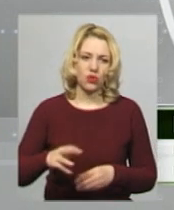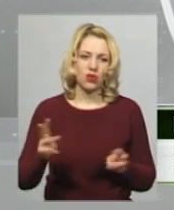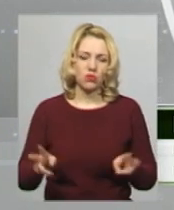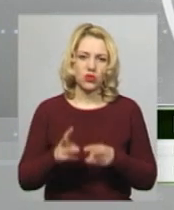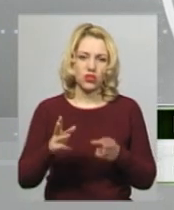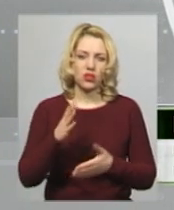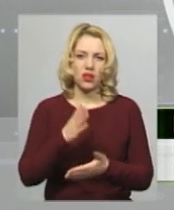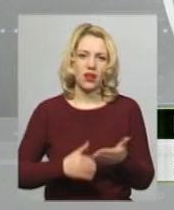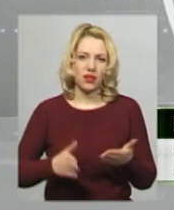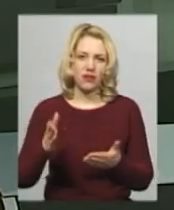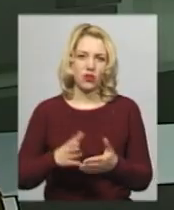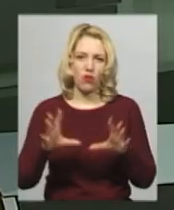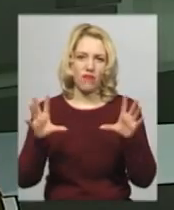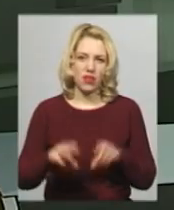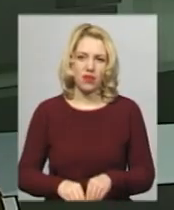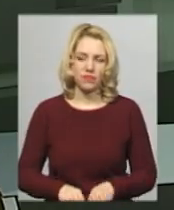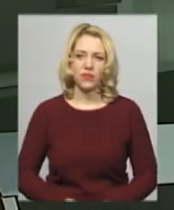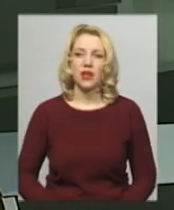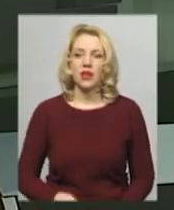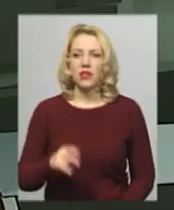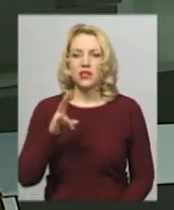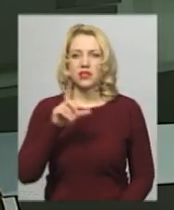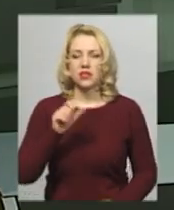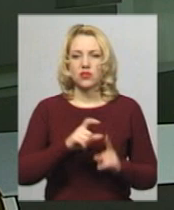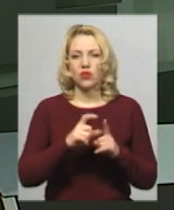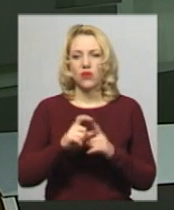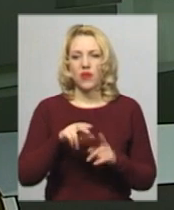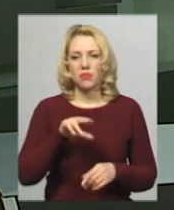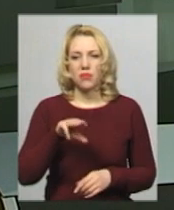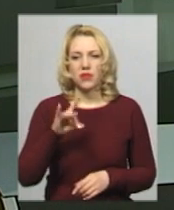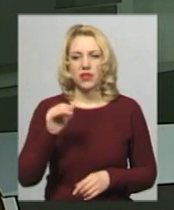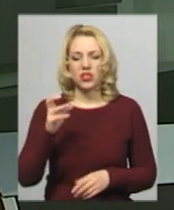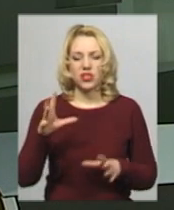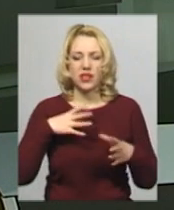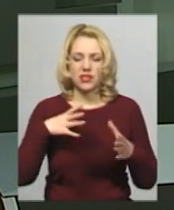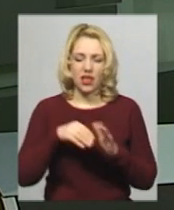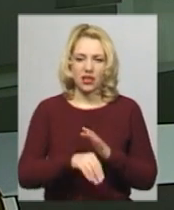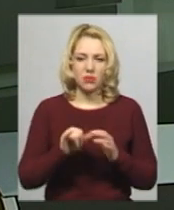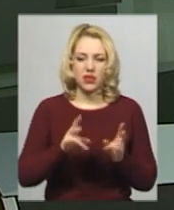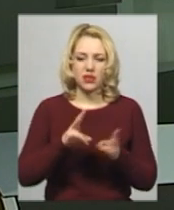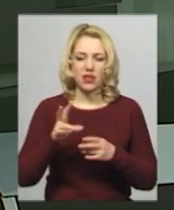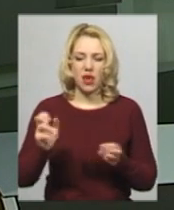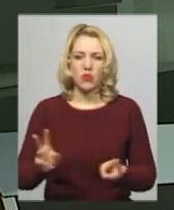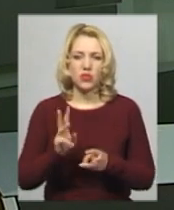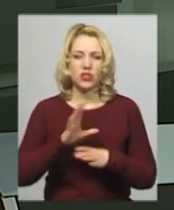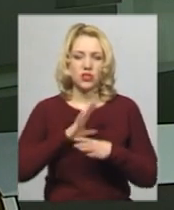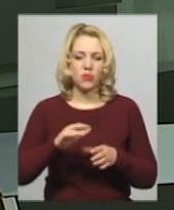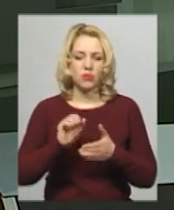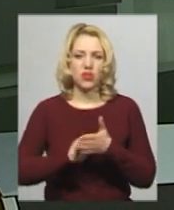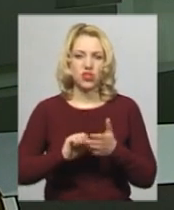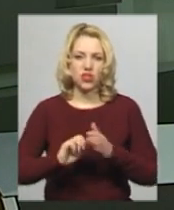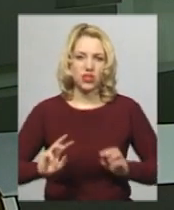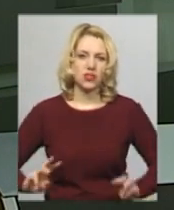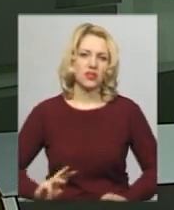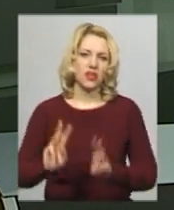ліквідована. За словами Вадима Петришина, загиблих та травмованих на пожежі не було. Причини загоряння